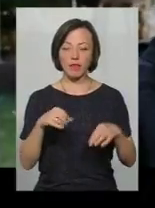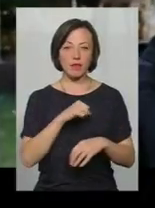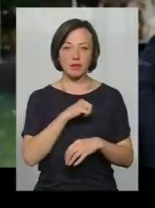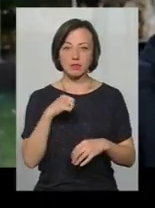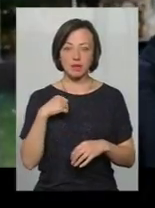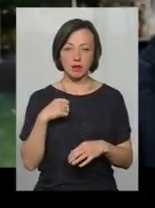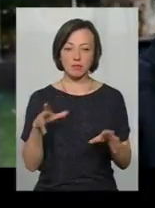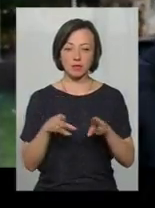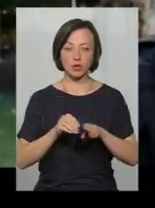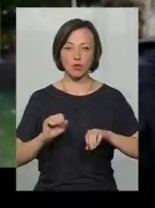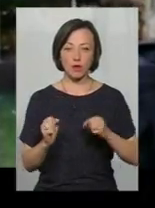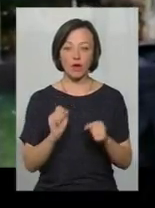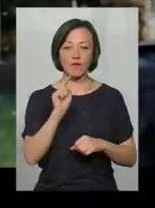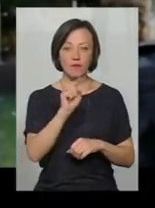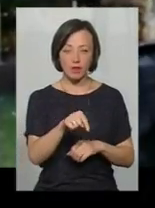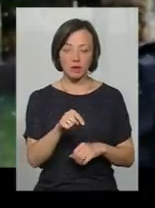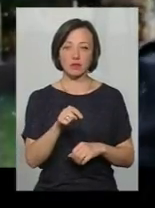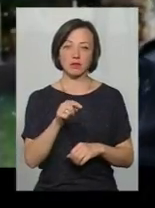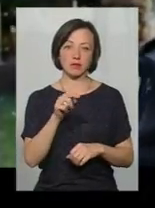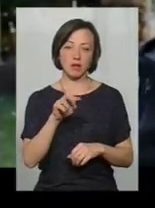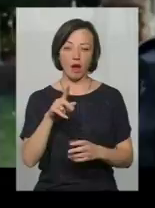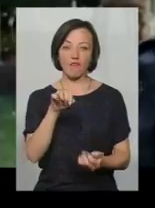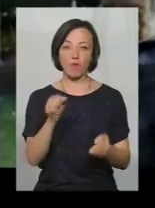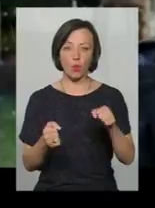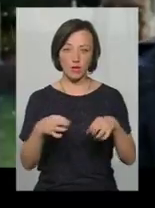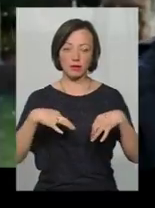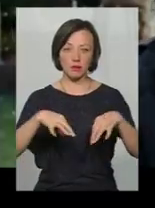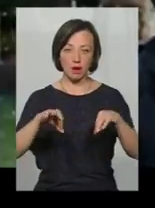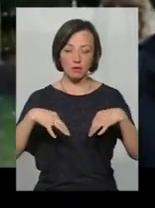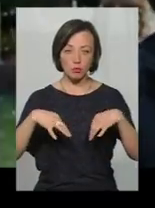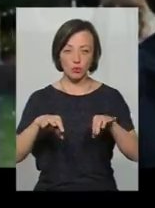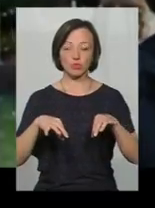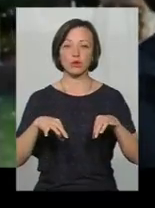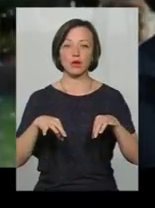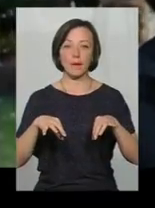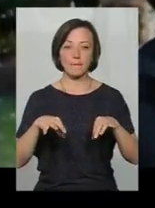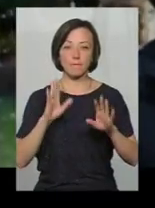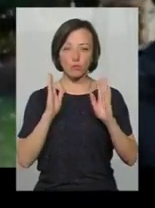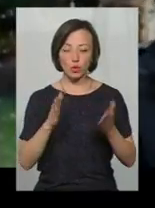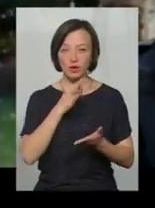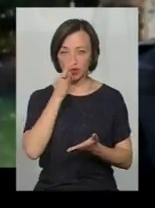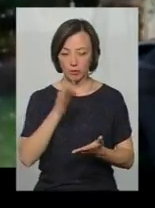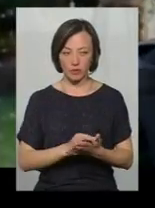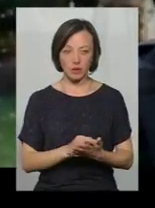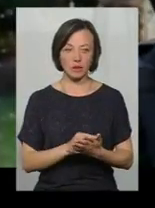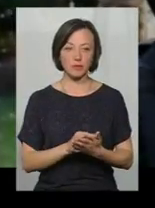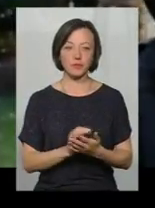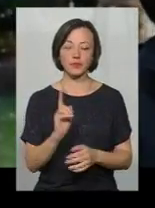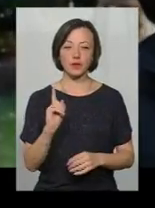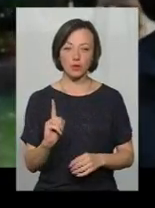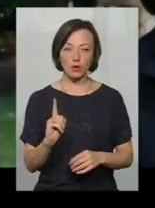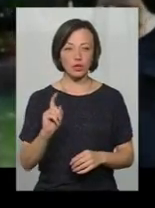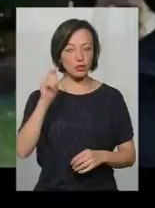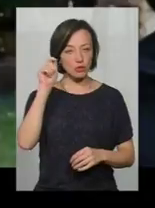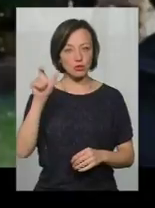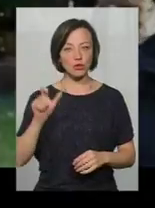товаришами, але саме він безпосередньо, як водій, який керував транспортним засобом, буде нести відповідальність. До речі, чоловік,